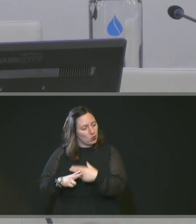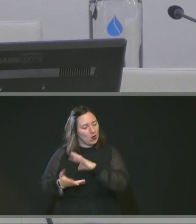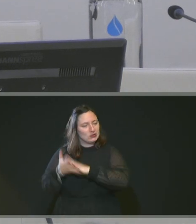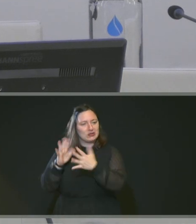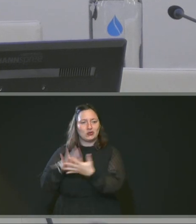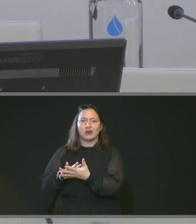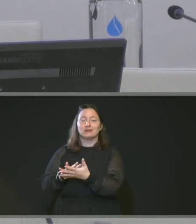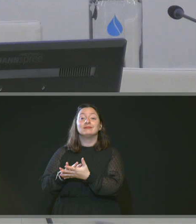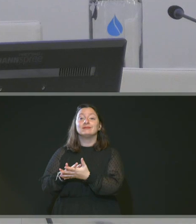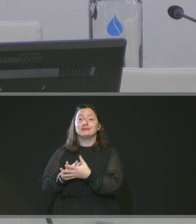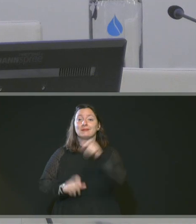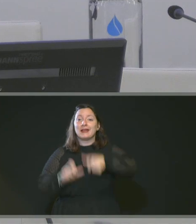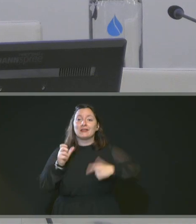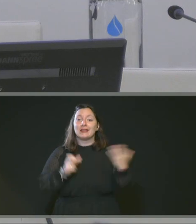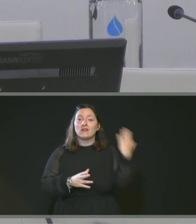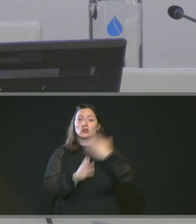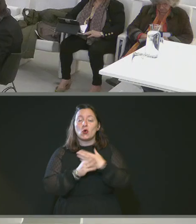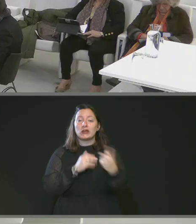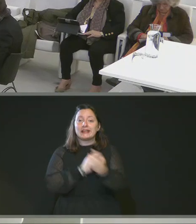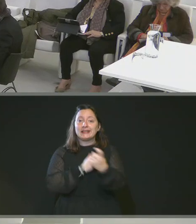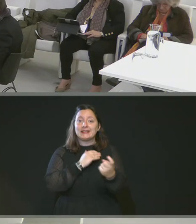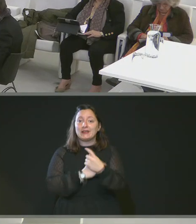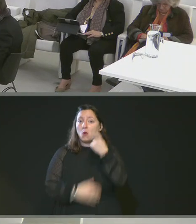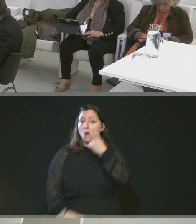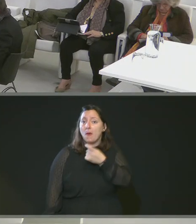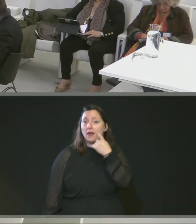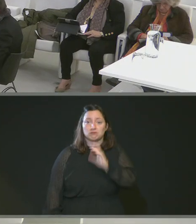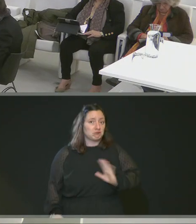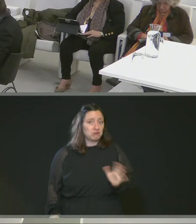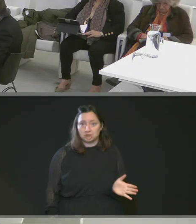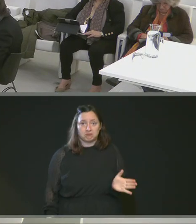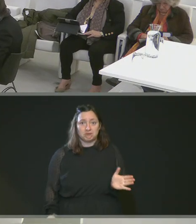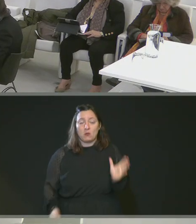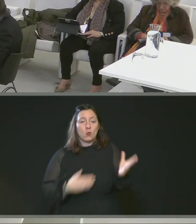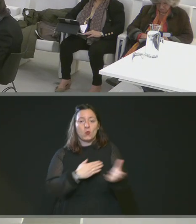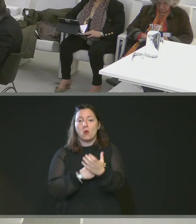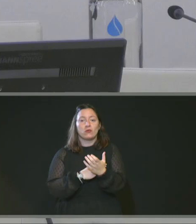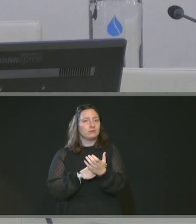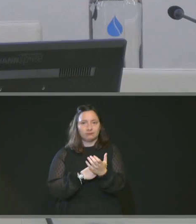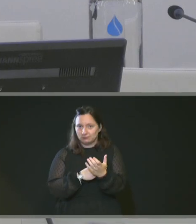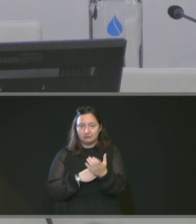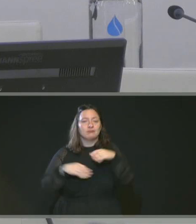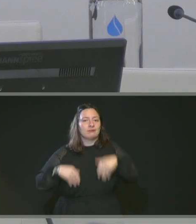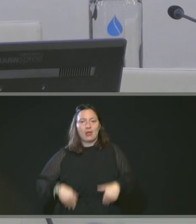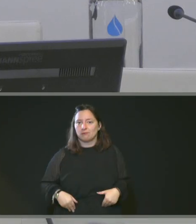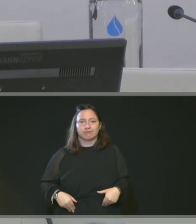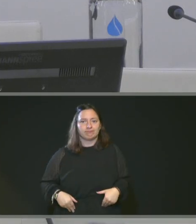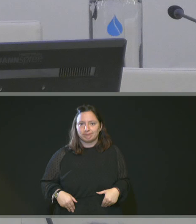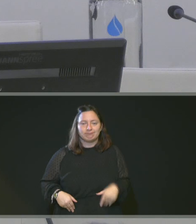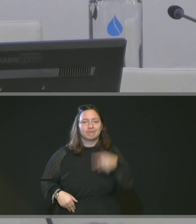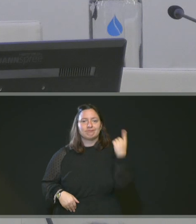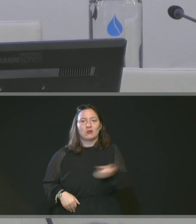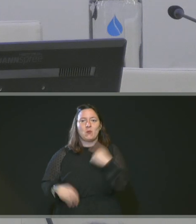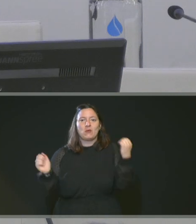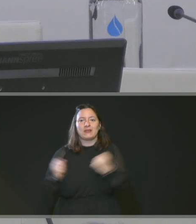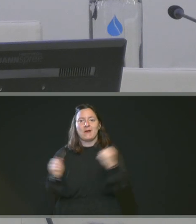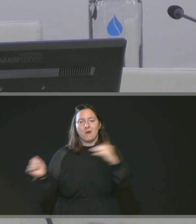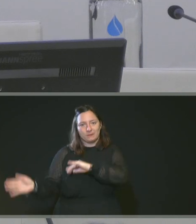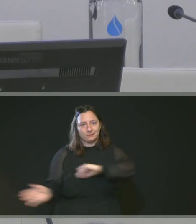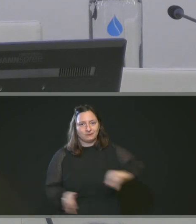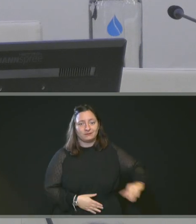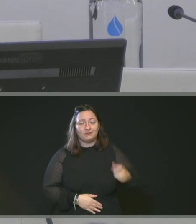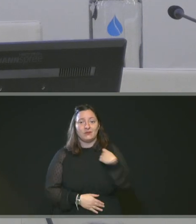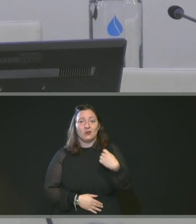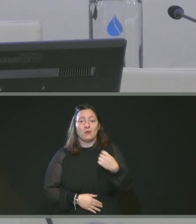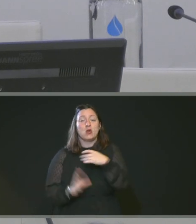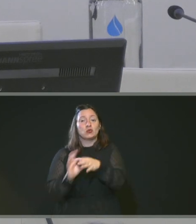'il y a des interventions, des critiques, des remarques ? Non, pas de vote contre, pas d'abstention et donc unanimité. On